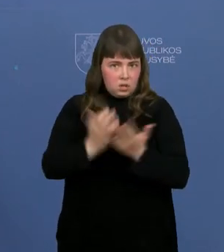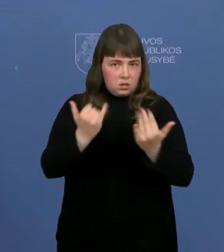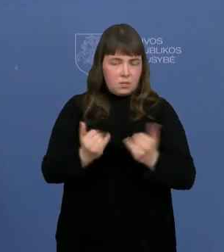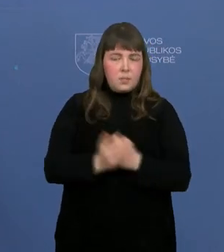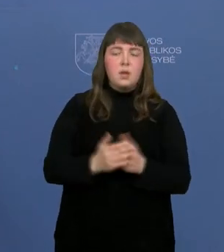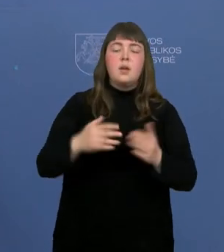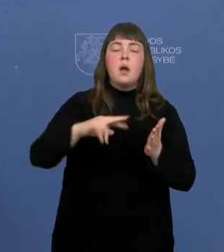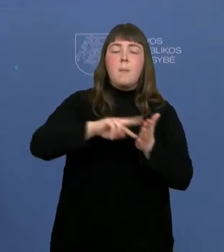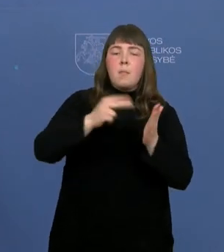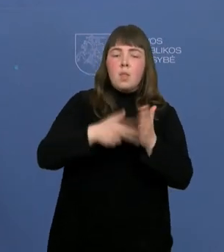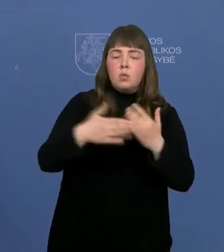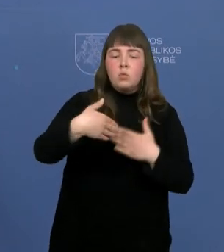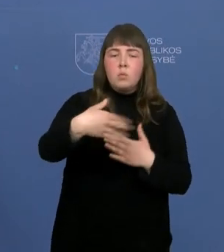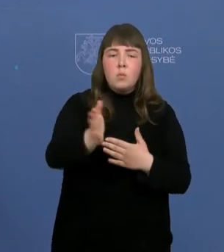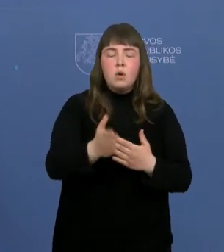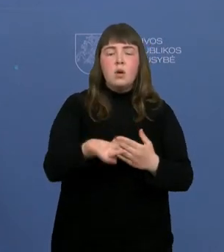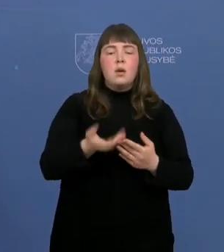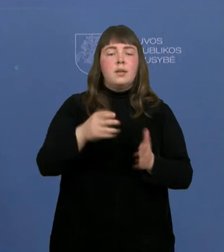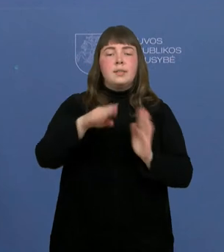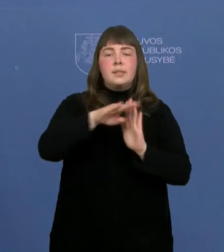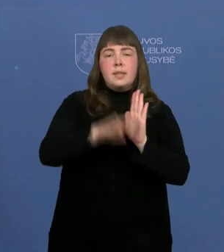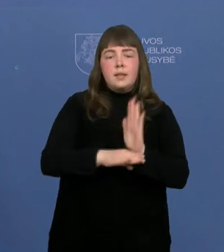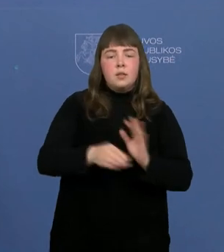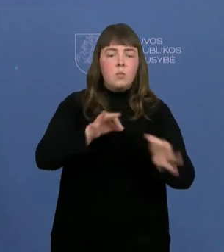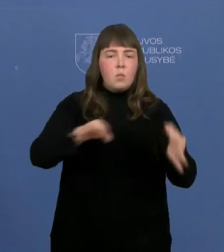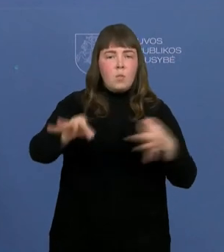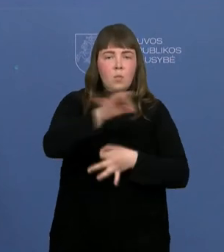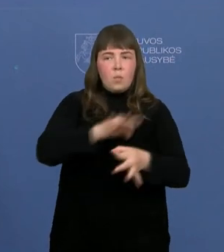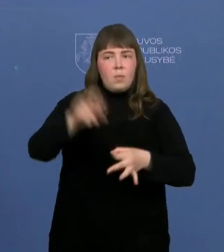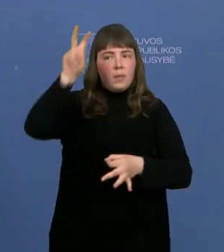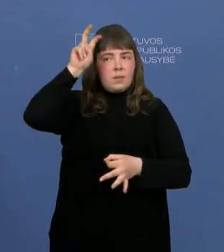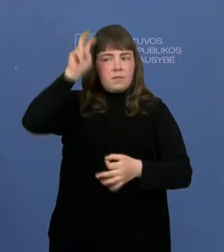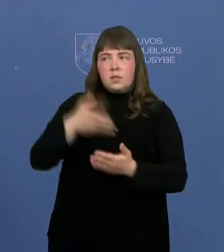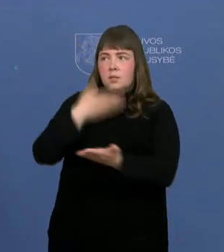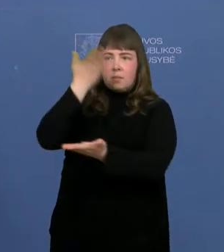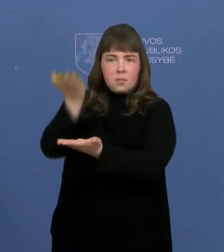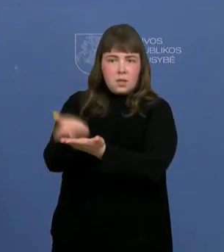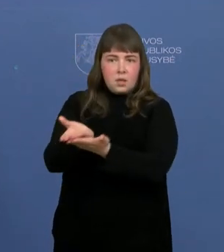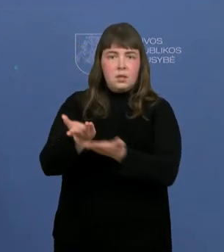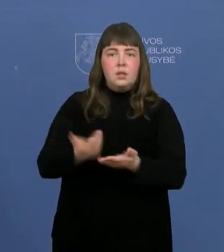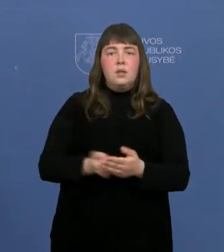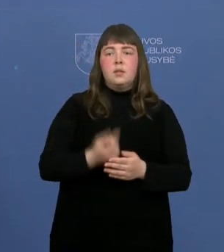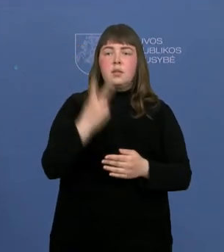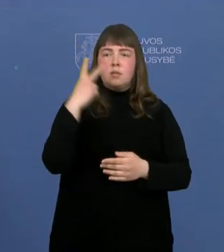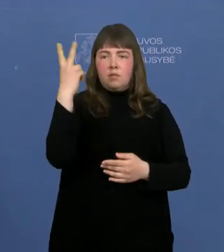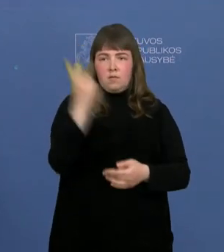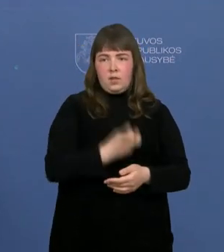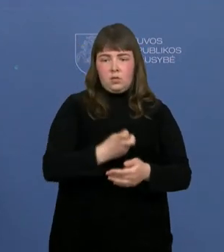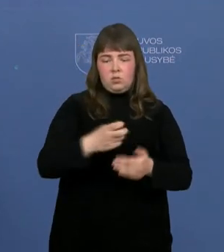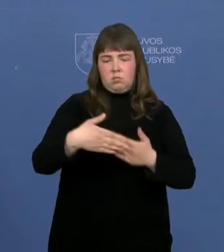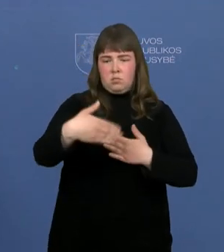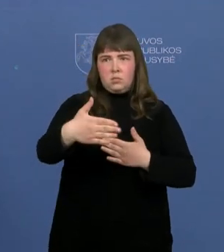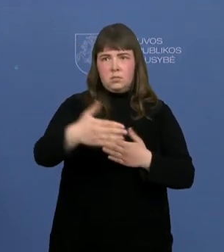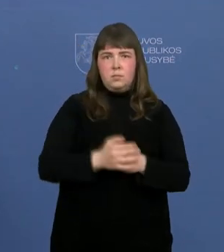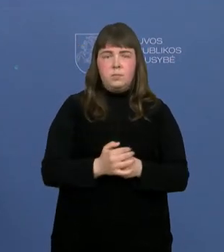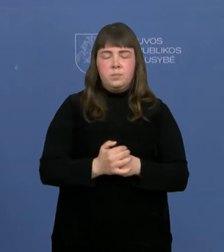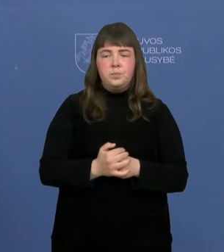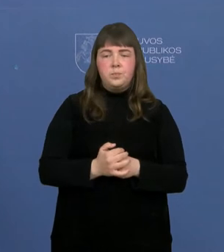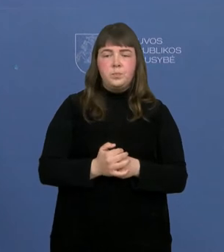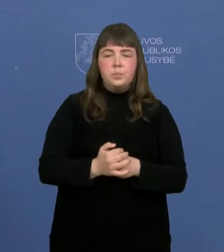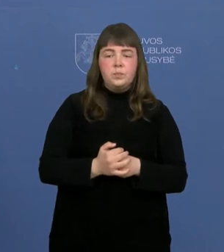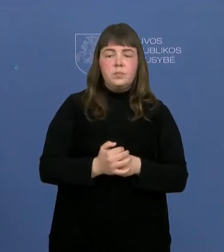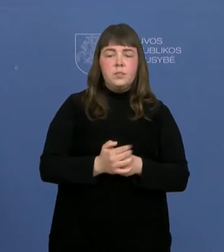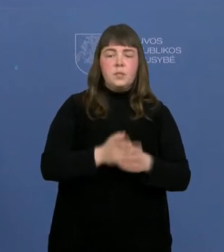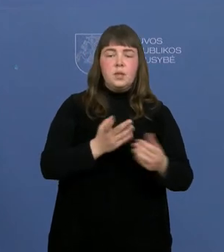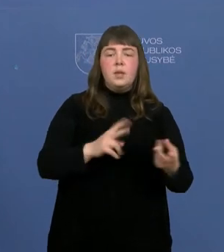planuojame įstatymo projektą vyriausybė įsvarsyti, pateikti maždaug dviejų savaičių laikotarpyje. Tai